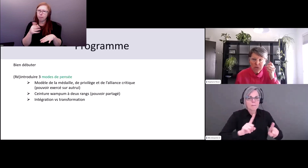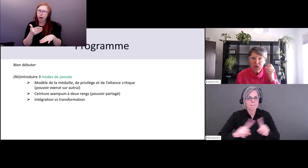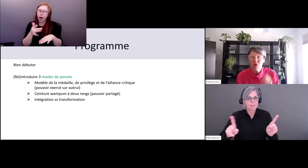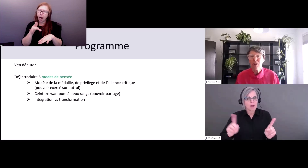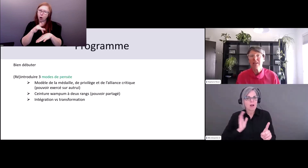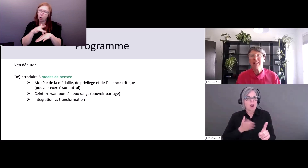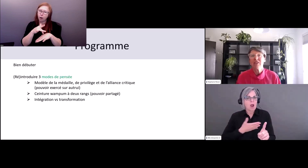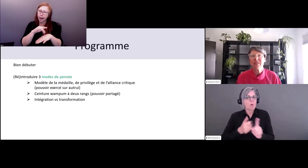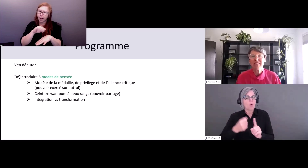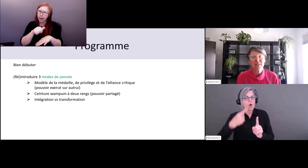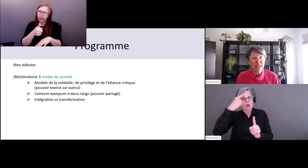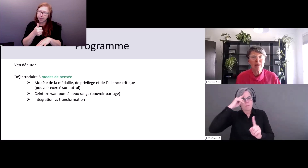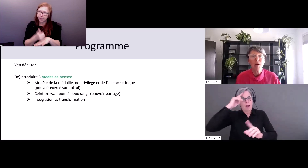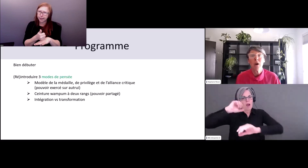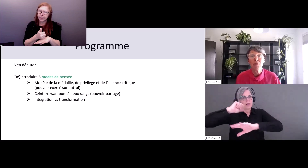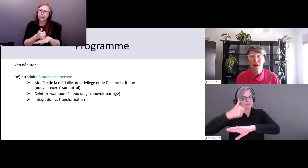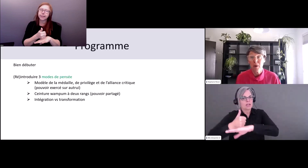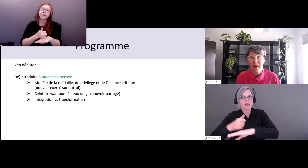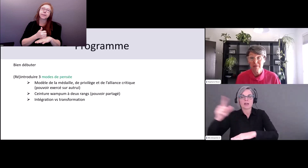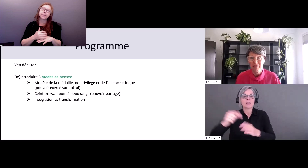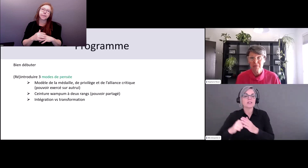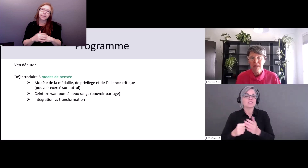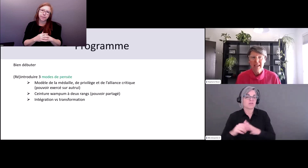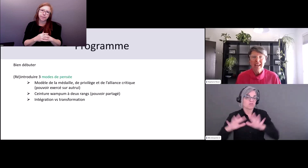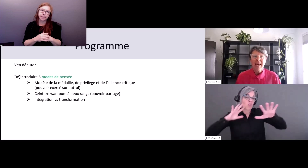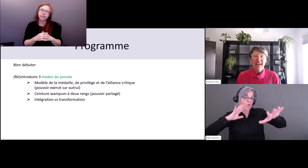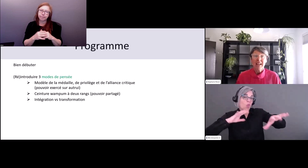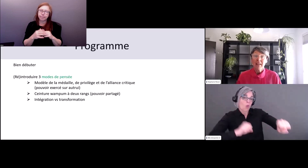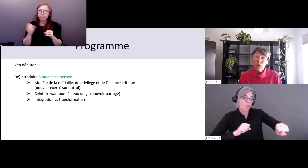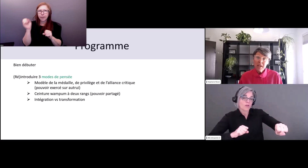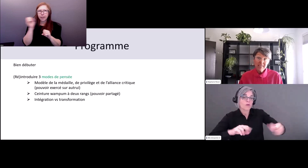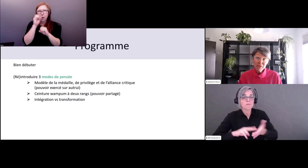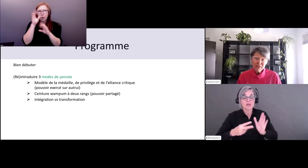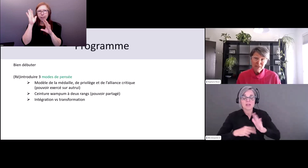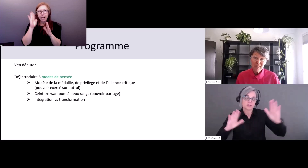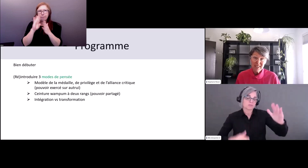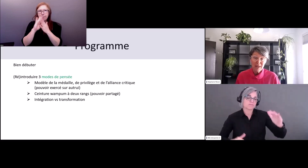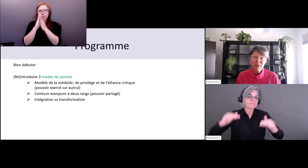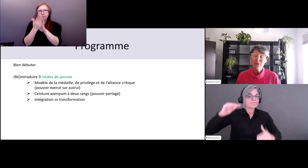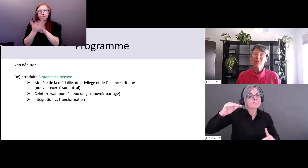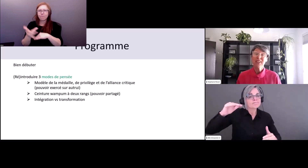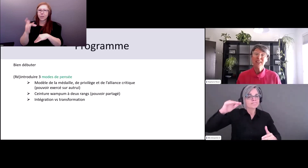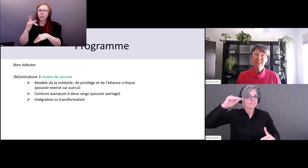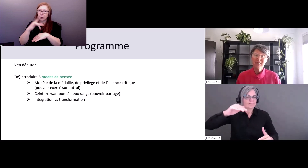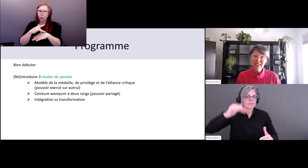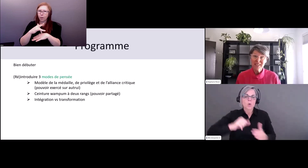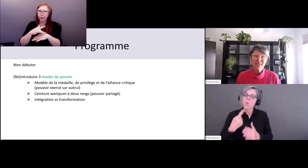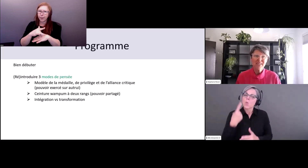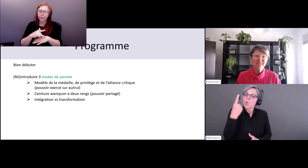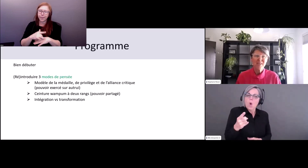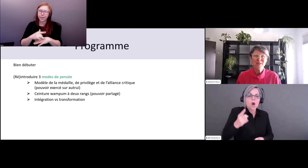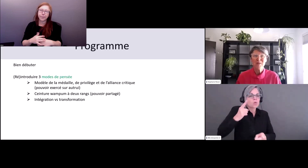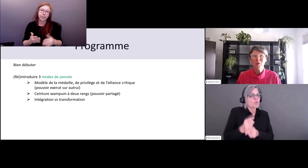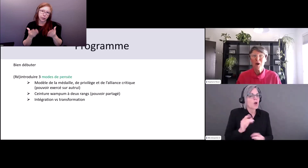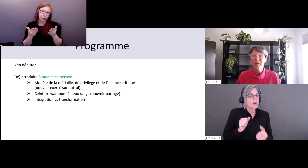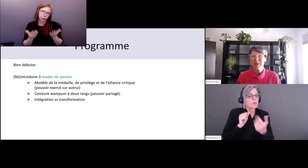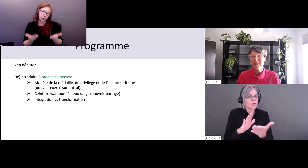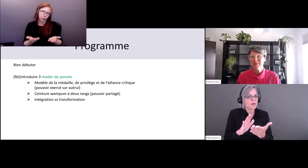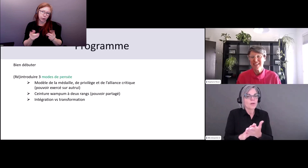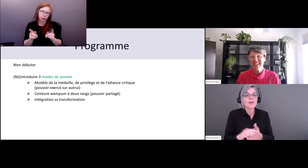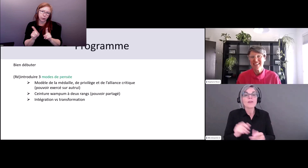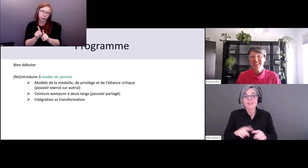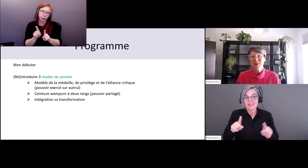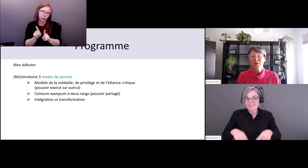nous sommes bien sûr nous sommes différents et donc comment est-ce que la mentalité colonialiste a façonné cela.